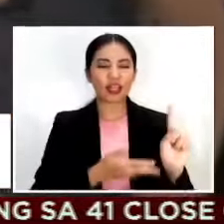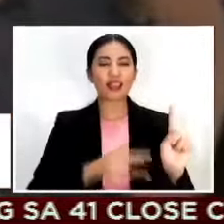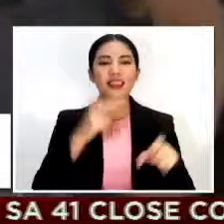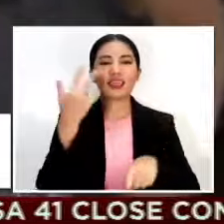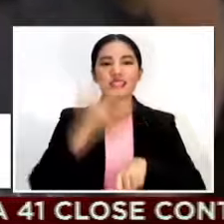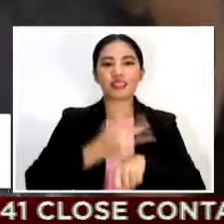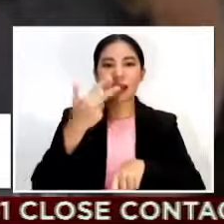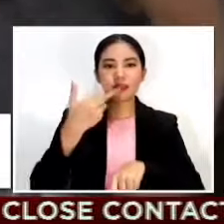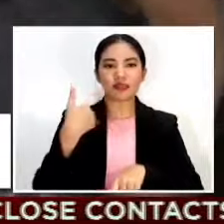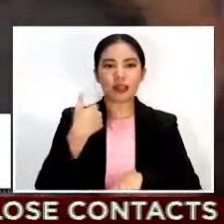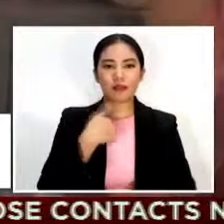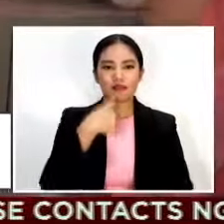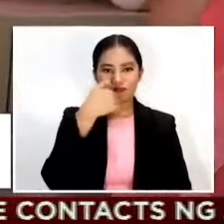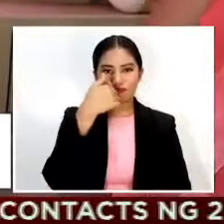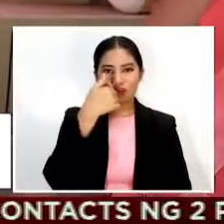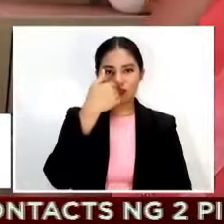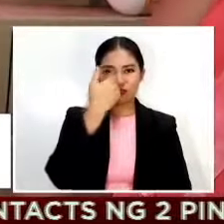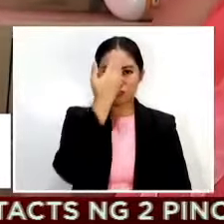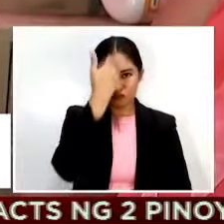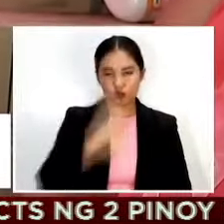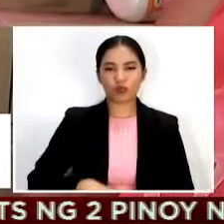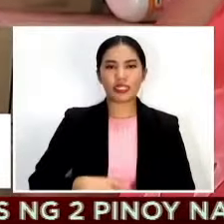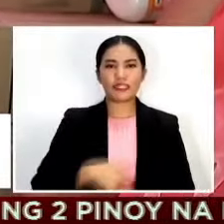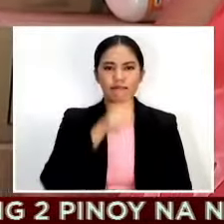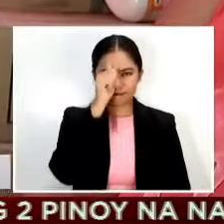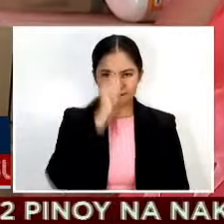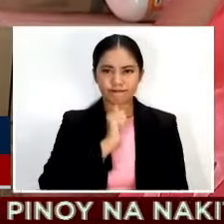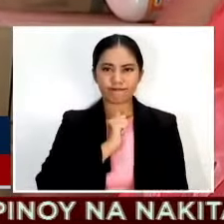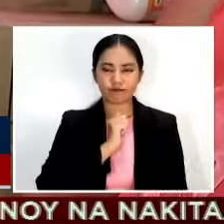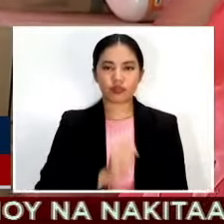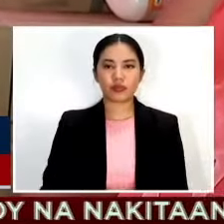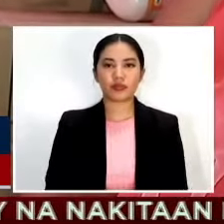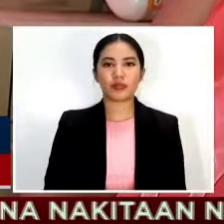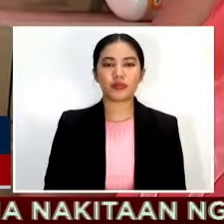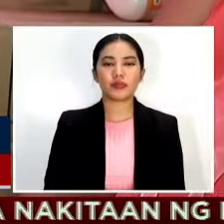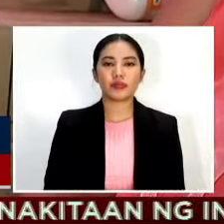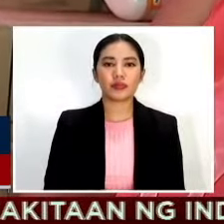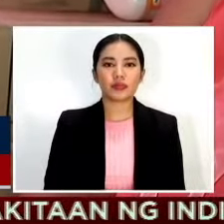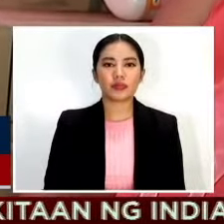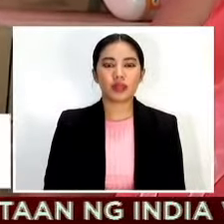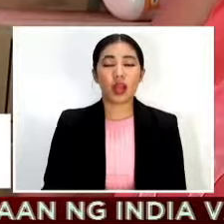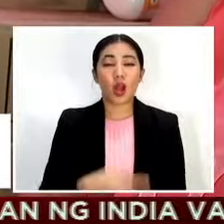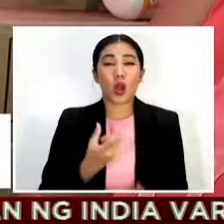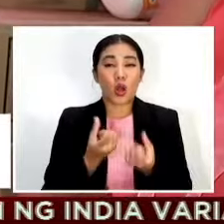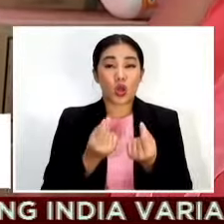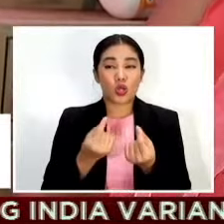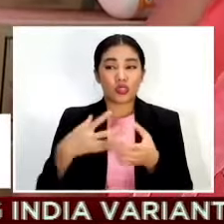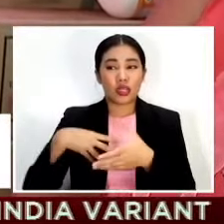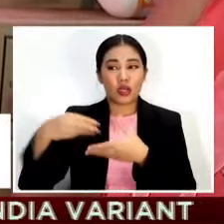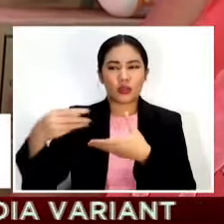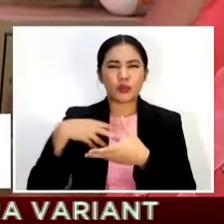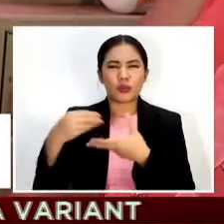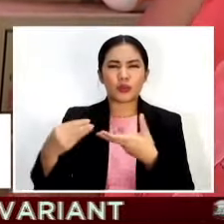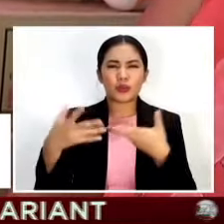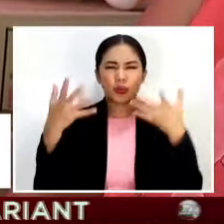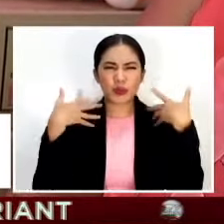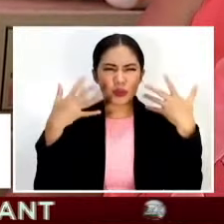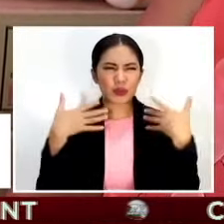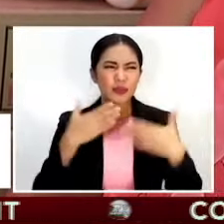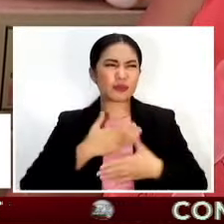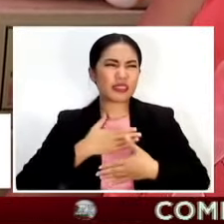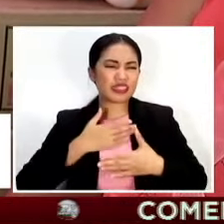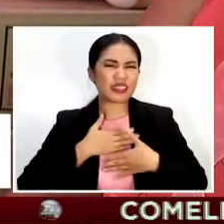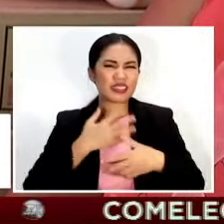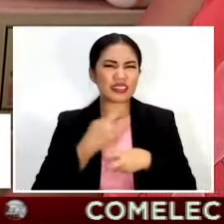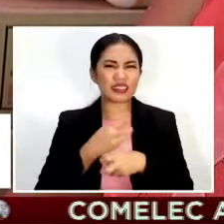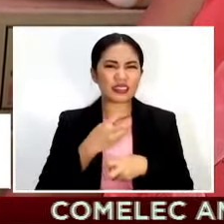mahirap na kalagayan lumalabas ako para kasi minsan hindi ako makahingi eh